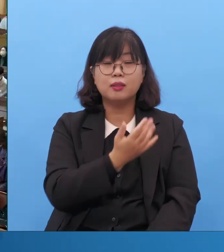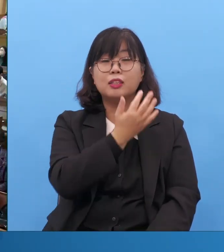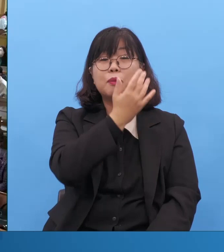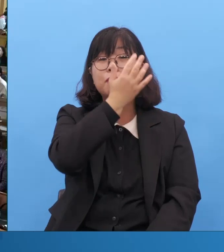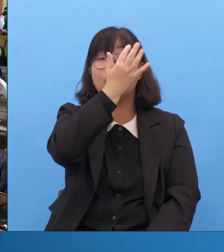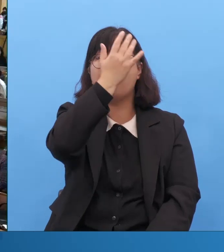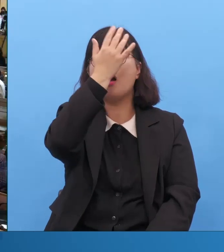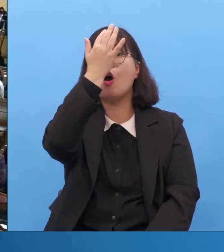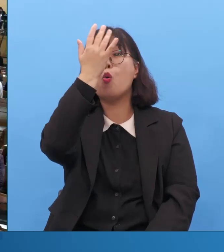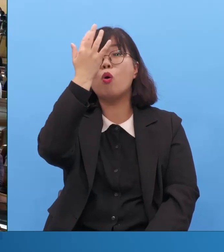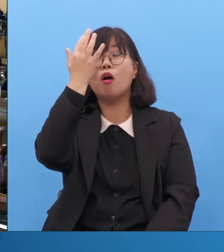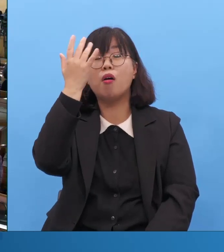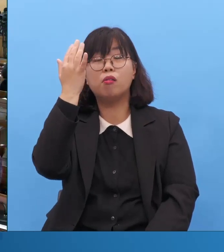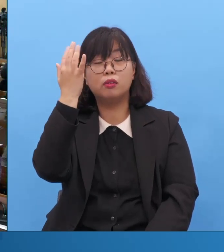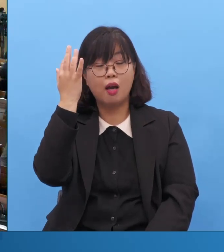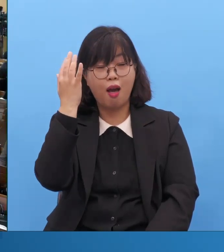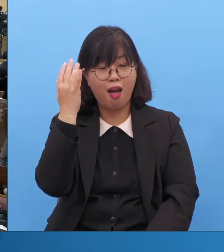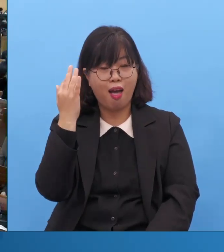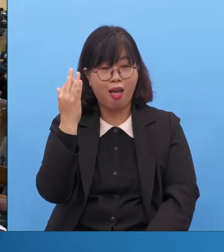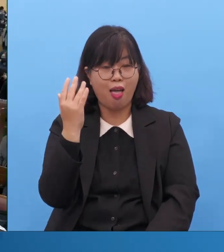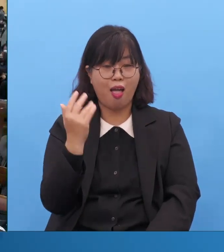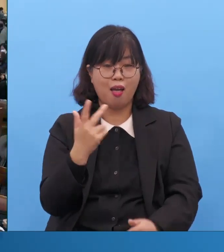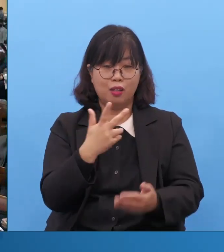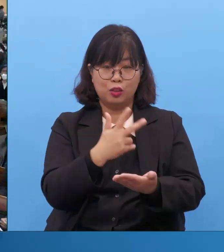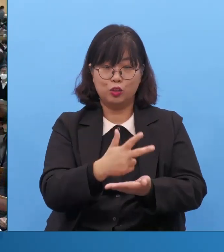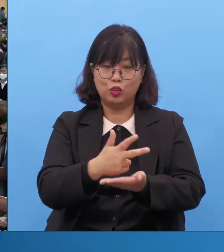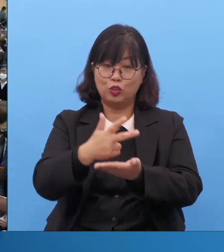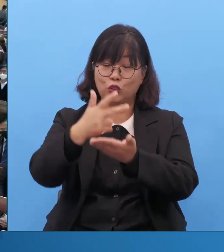자막은 다워라